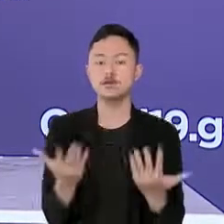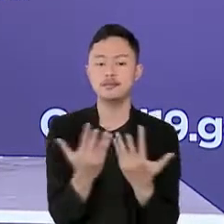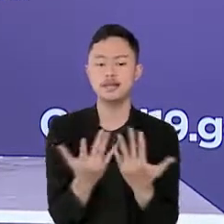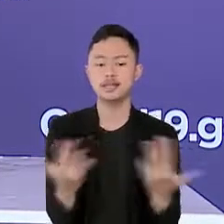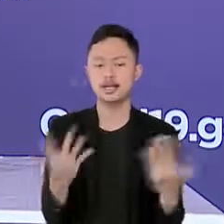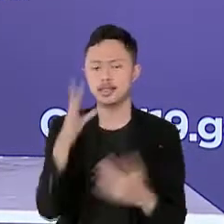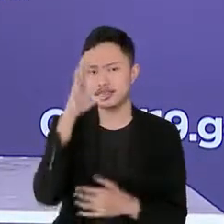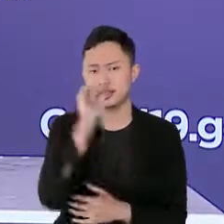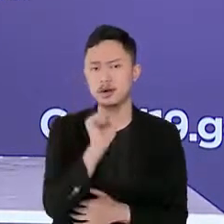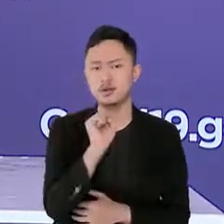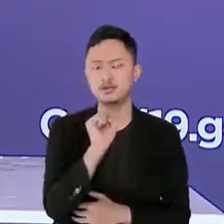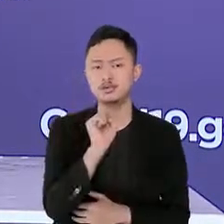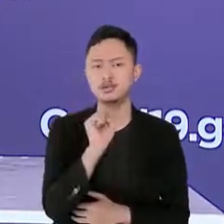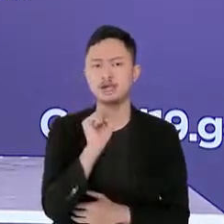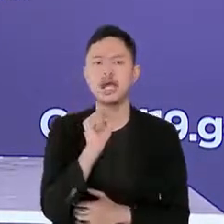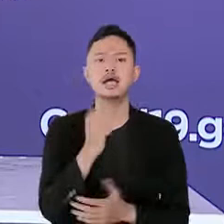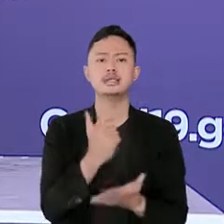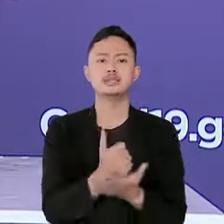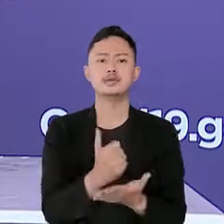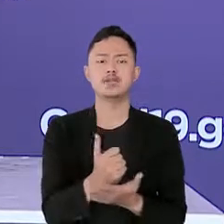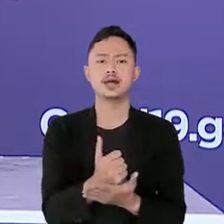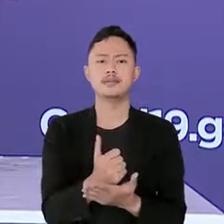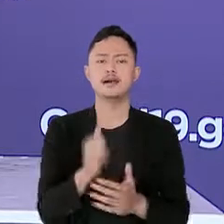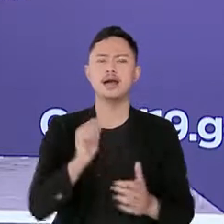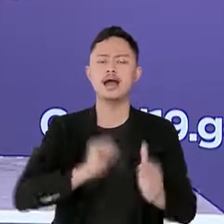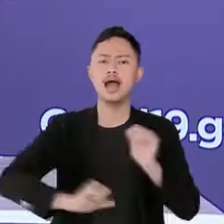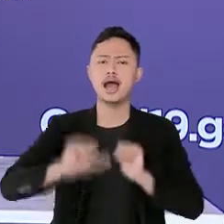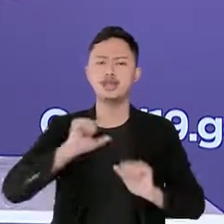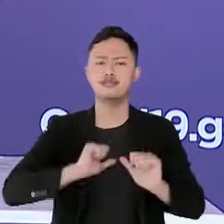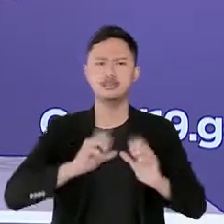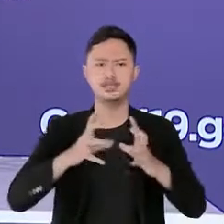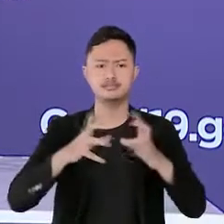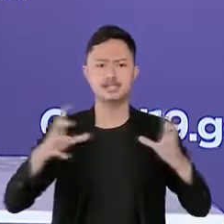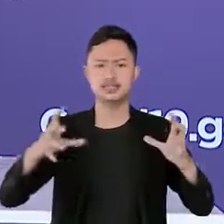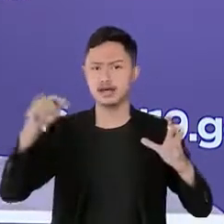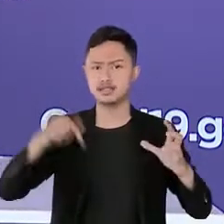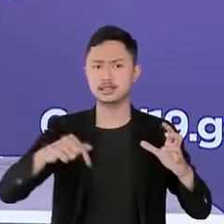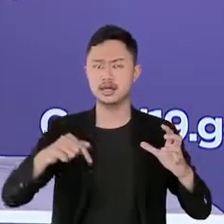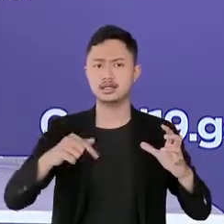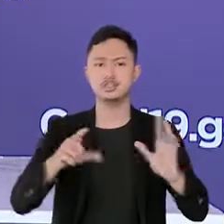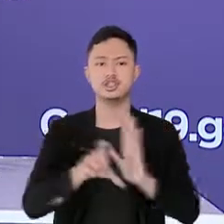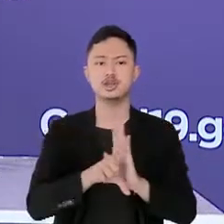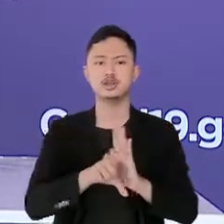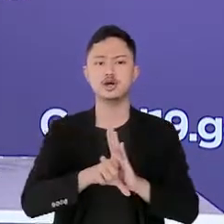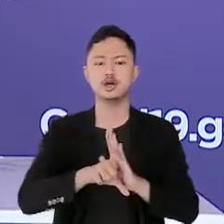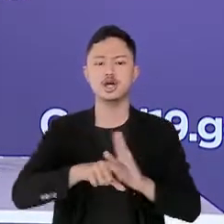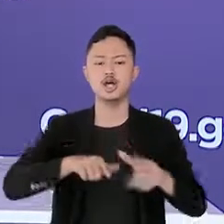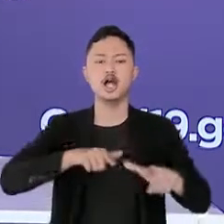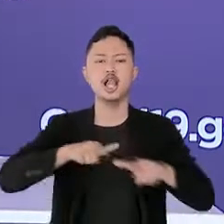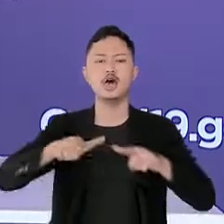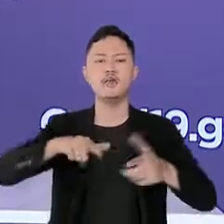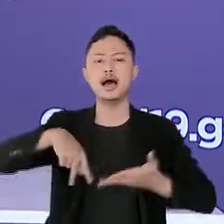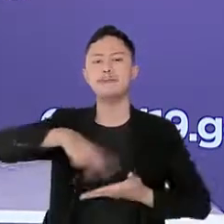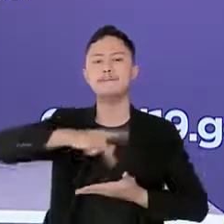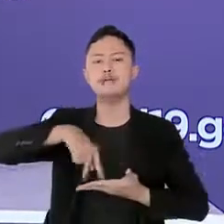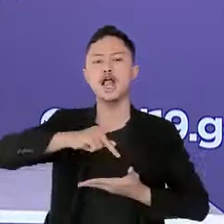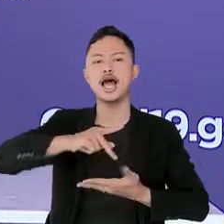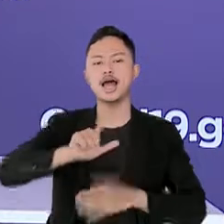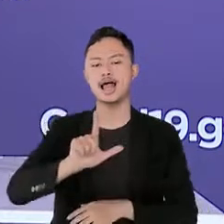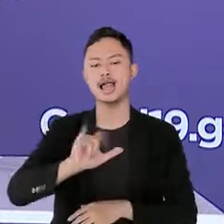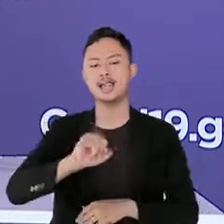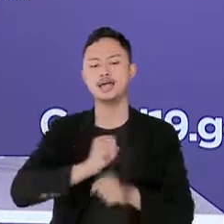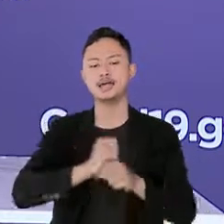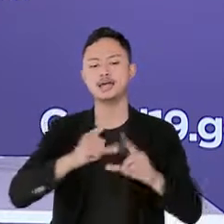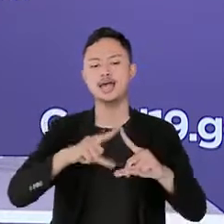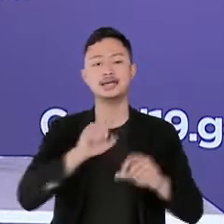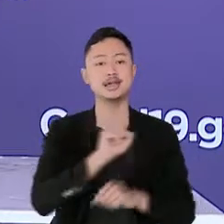masyarakat bahwa penyelenggaraan kegiatan besar yang saat ini dilakukan seperti kompetisi sepak bola Liga 1 dan L